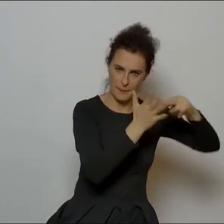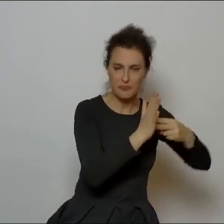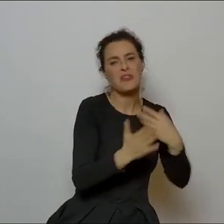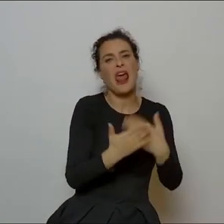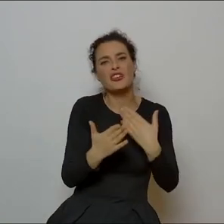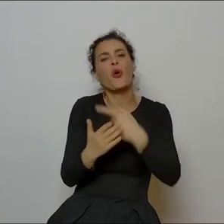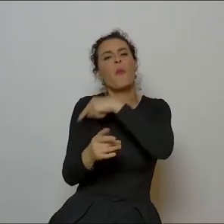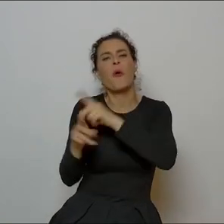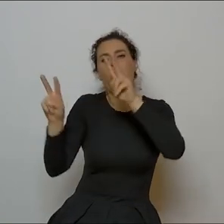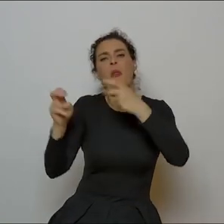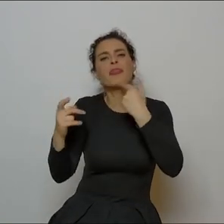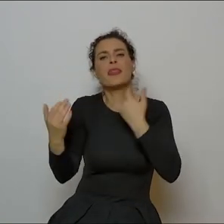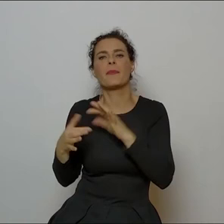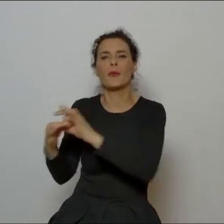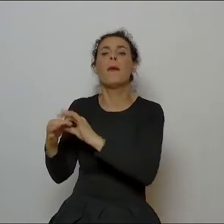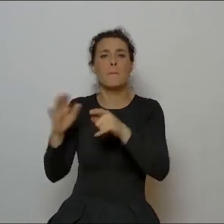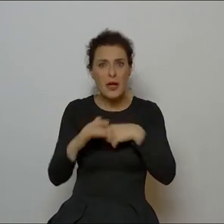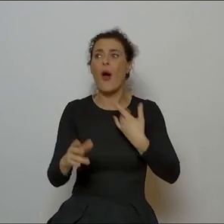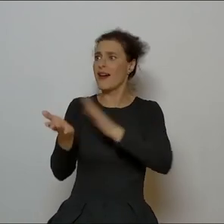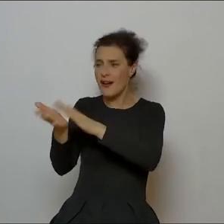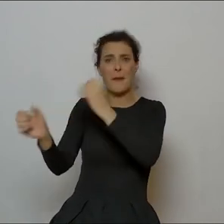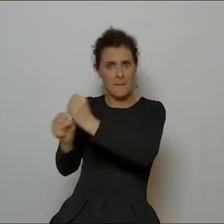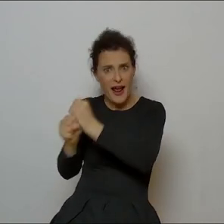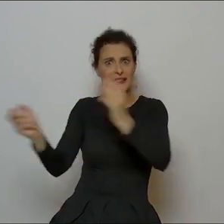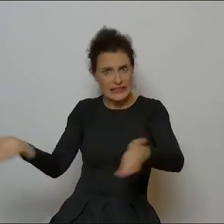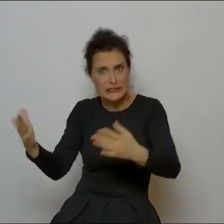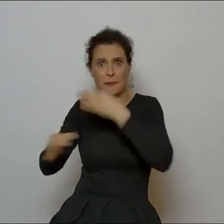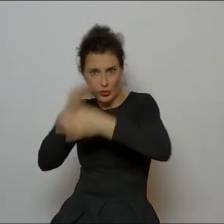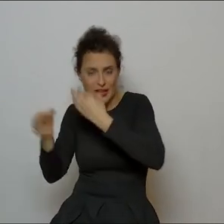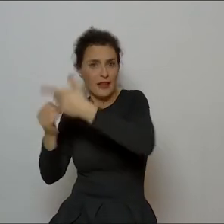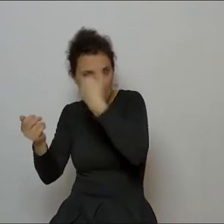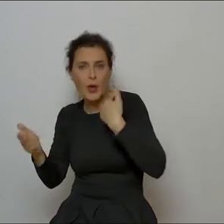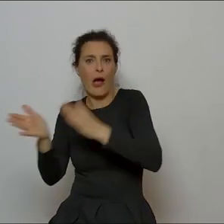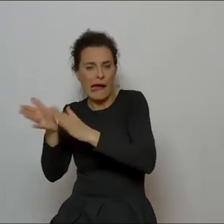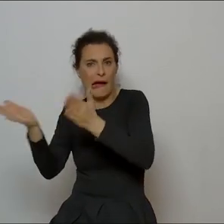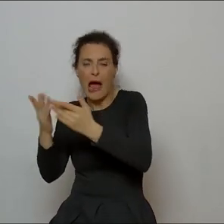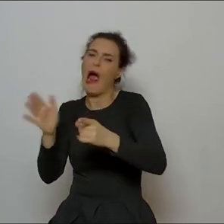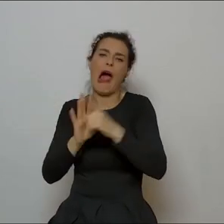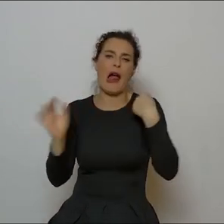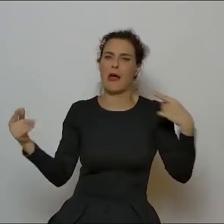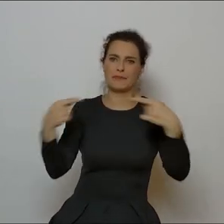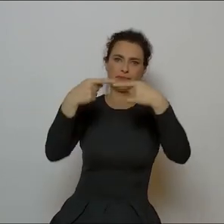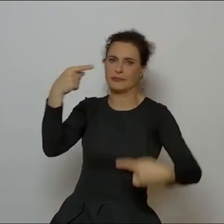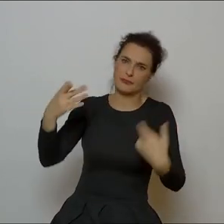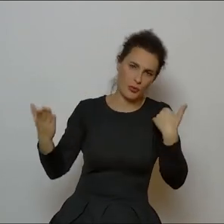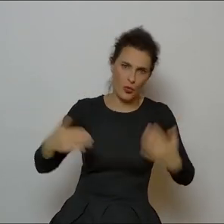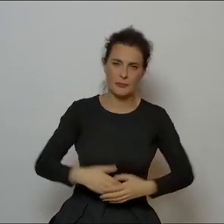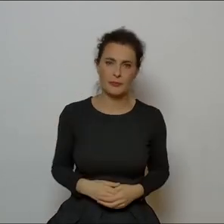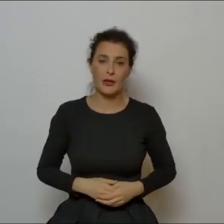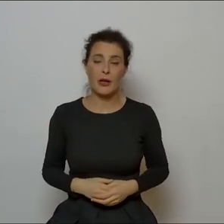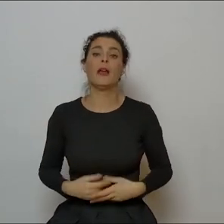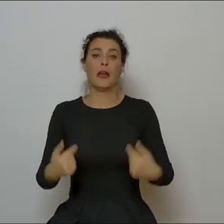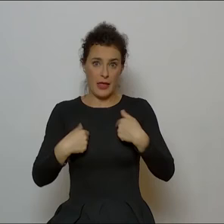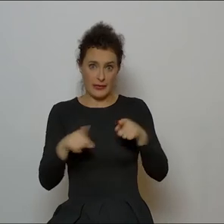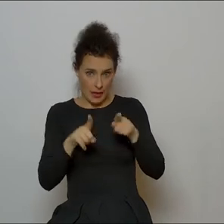ateistyczny, mimo swoistej pochwały pracy, a raczej bezwzględnej eksploatacji w oprawie szczytnych kas. Mnie również próbowano